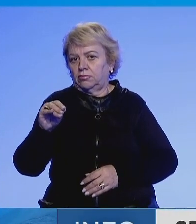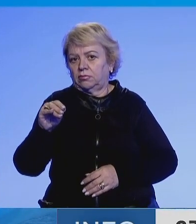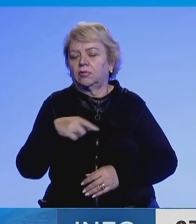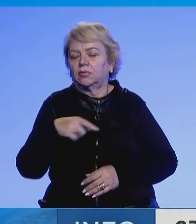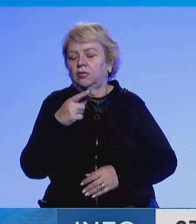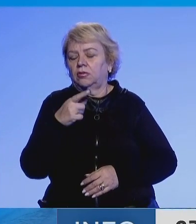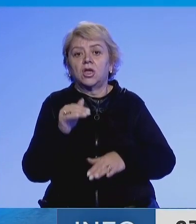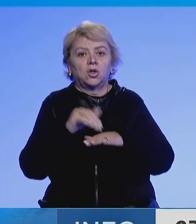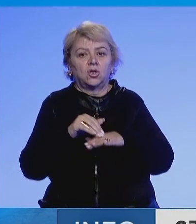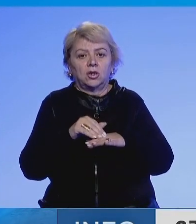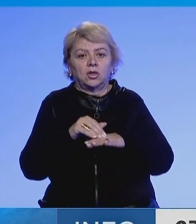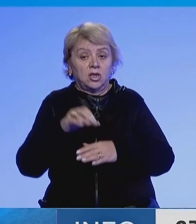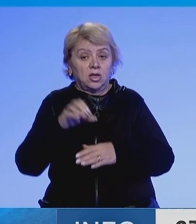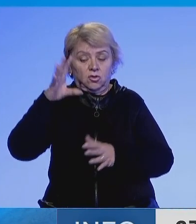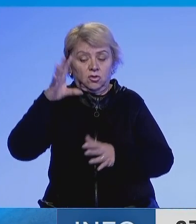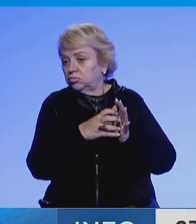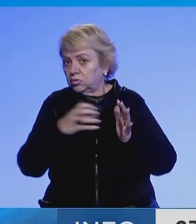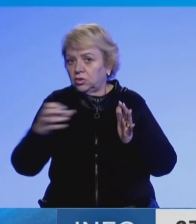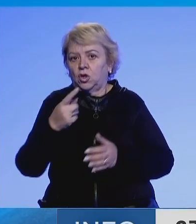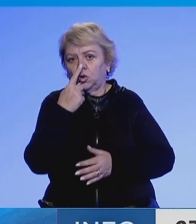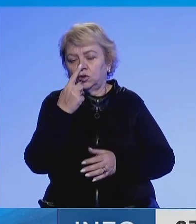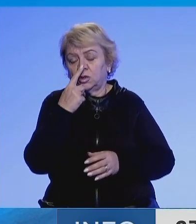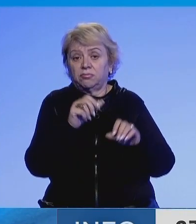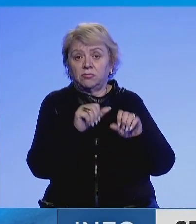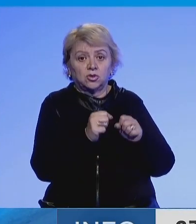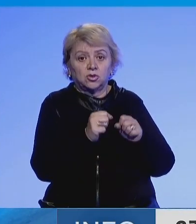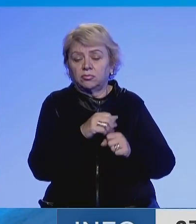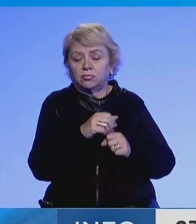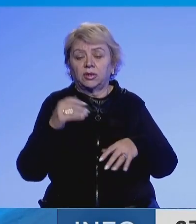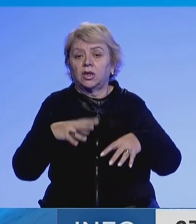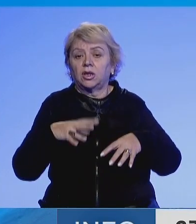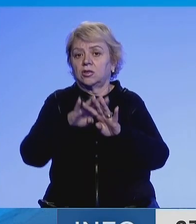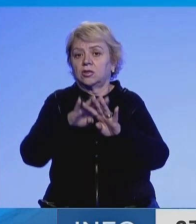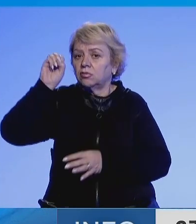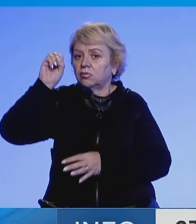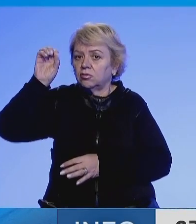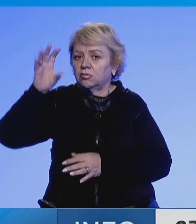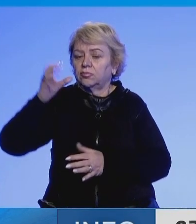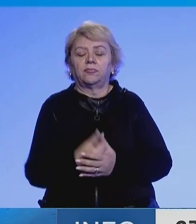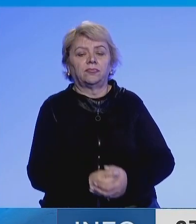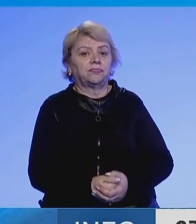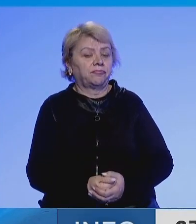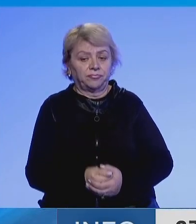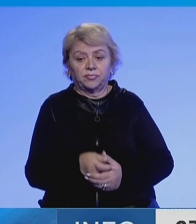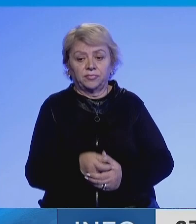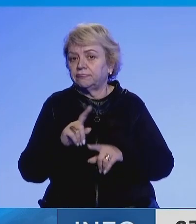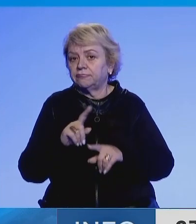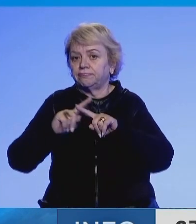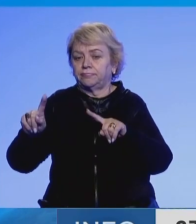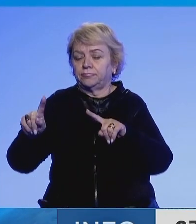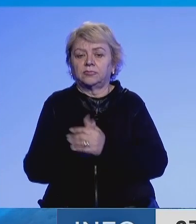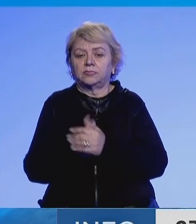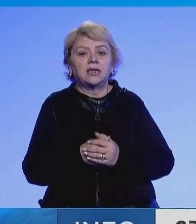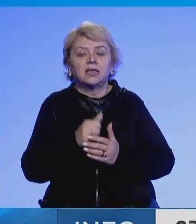shtuan se reduktimet mund të zgjata në ras që Rusia dëmta në dhe mëtej infrastrukturen energetiket të vendit. Ndërko, nga rajoni i